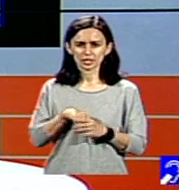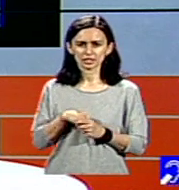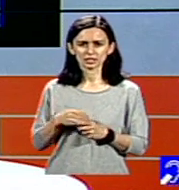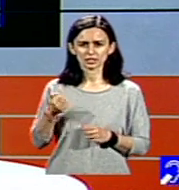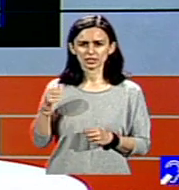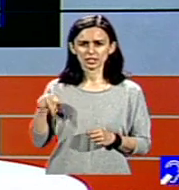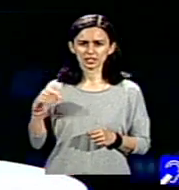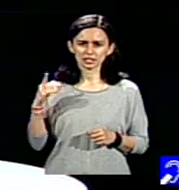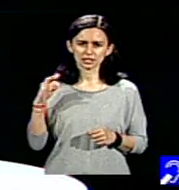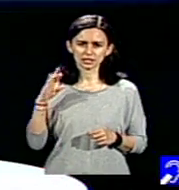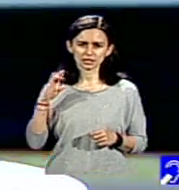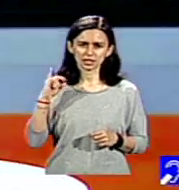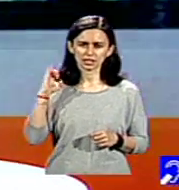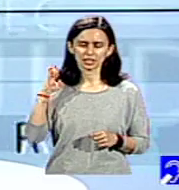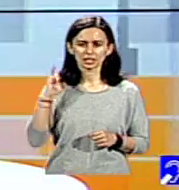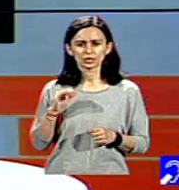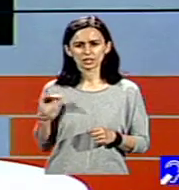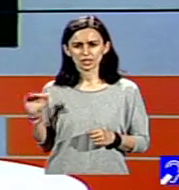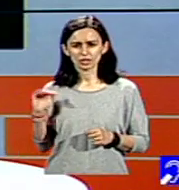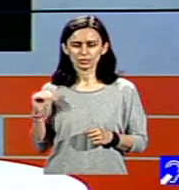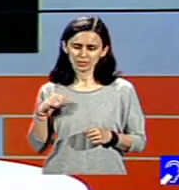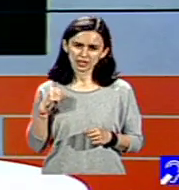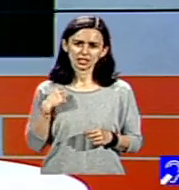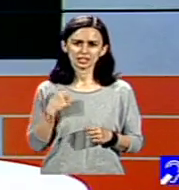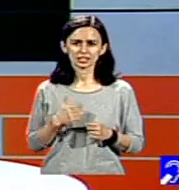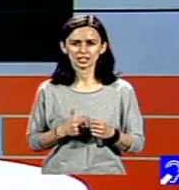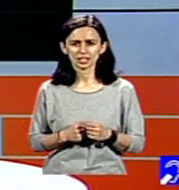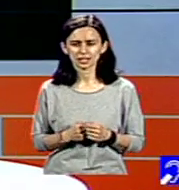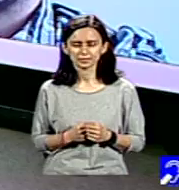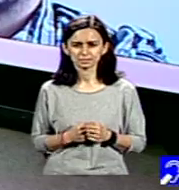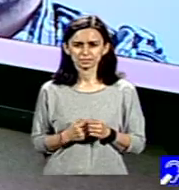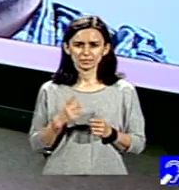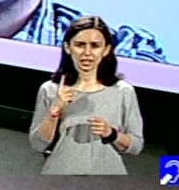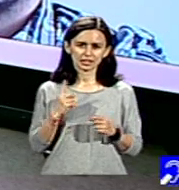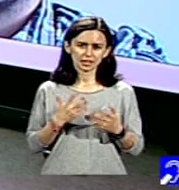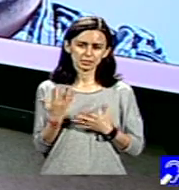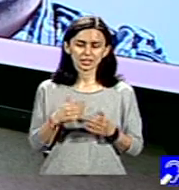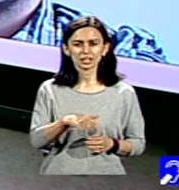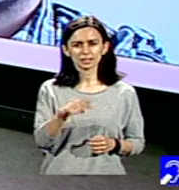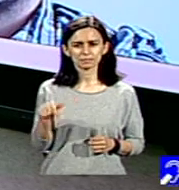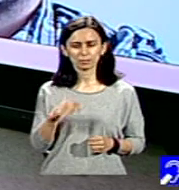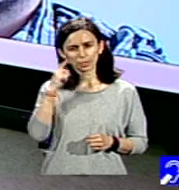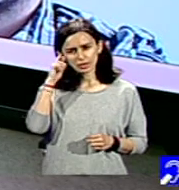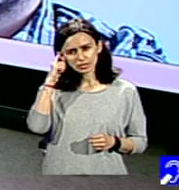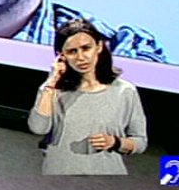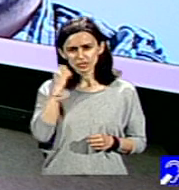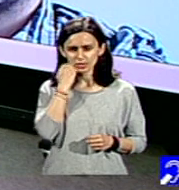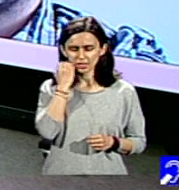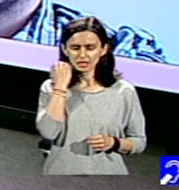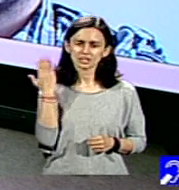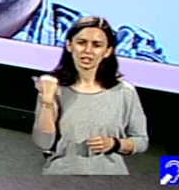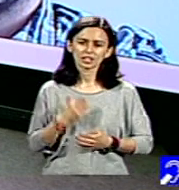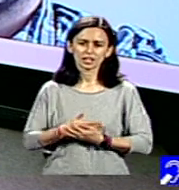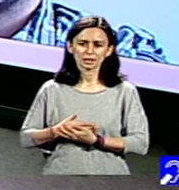un copil, aș putea să spun adolescent acum, dar pe care noi îl cunoaștem de atunci de când era mic și